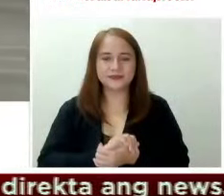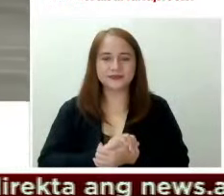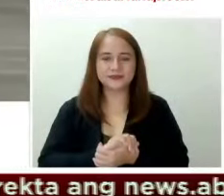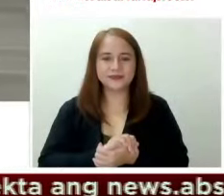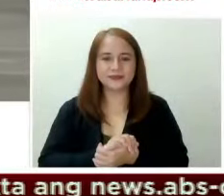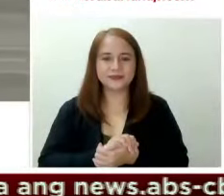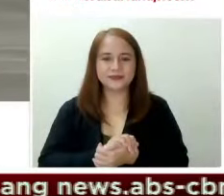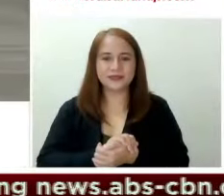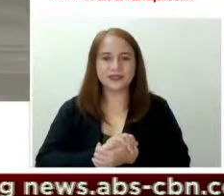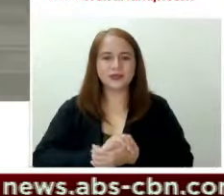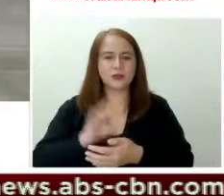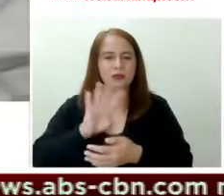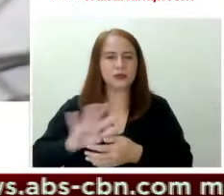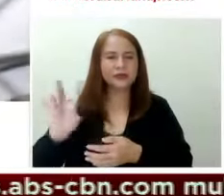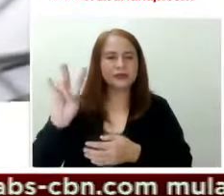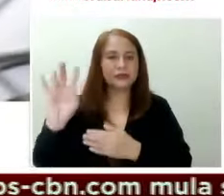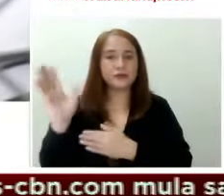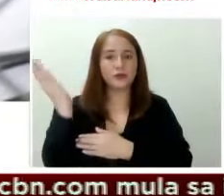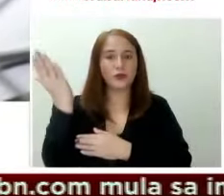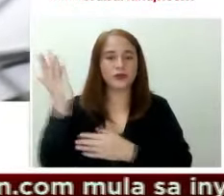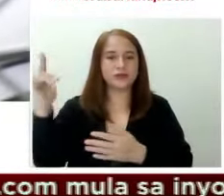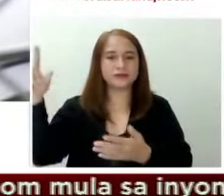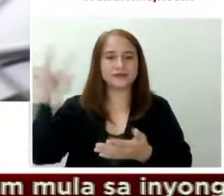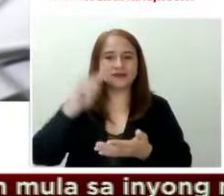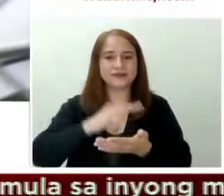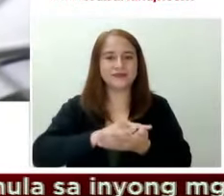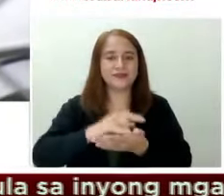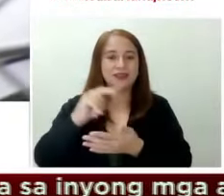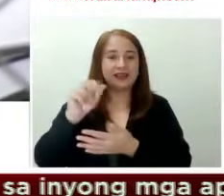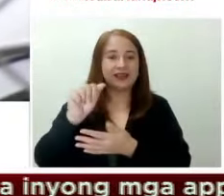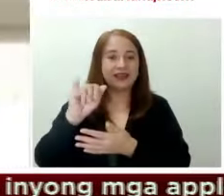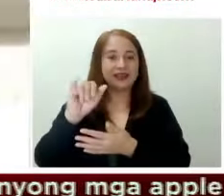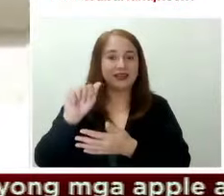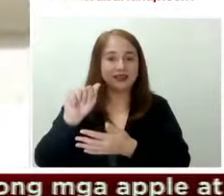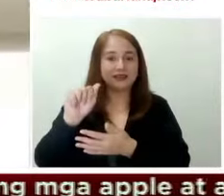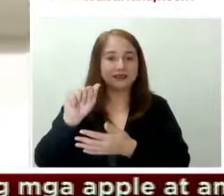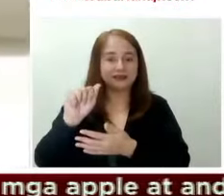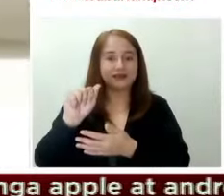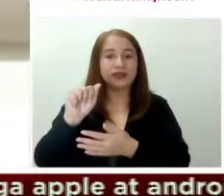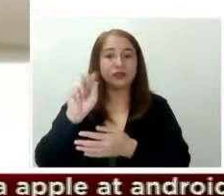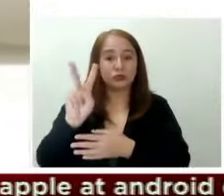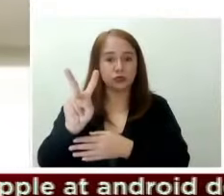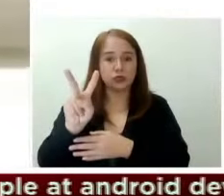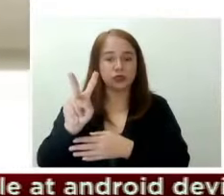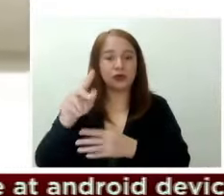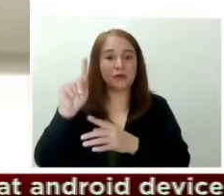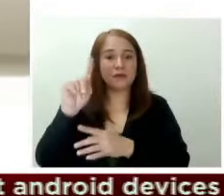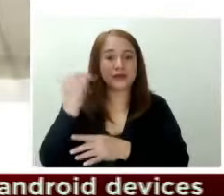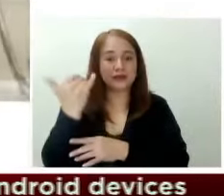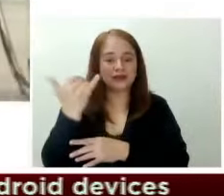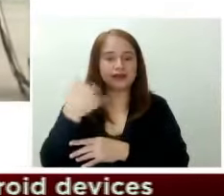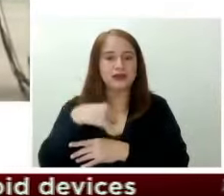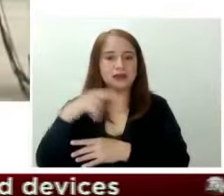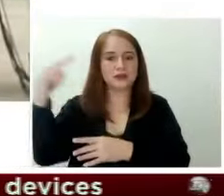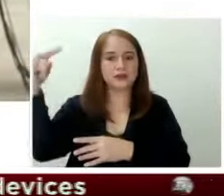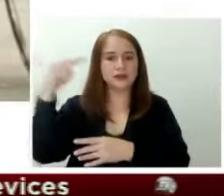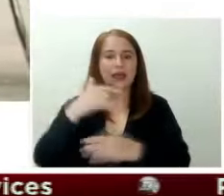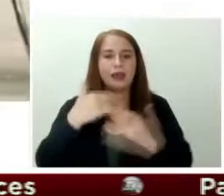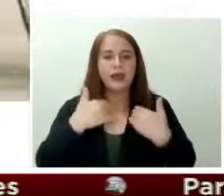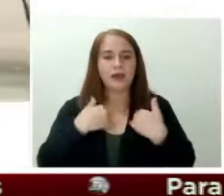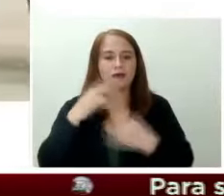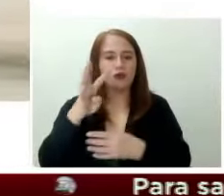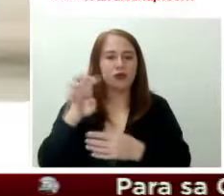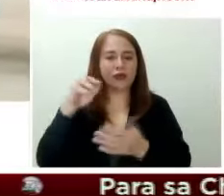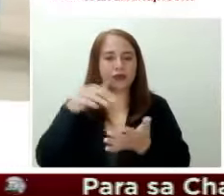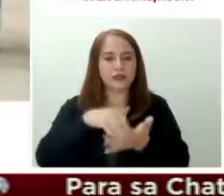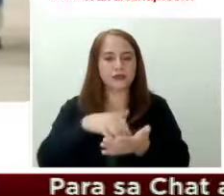Pasado alas 7 ng umaga, lumapag sa Nino Yaquino International Airport Terminal 2 sa Pasay City. Ang eroplanong may lulang 400,000